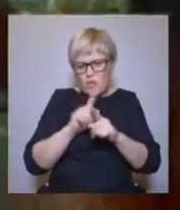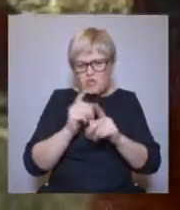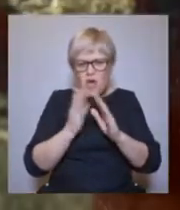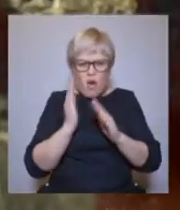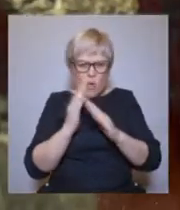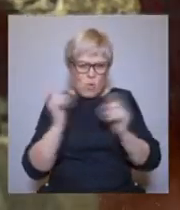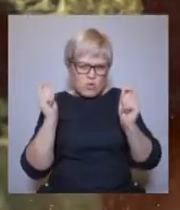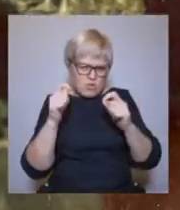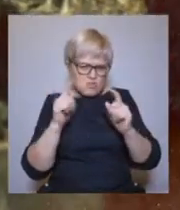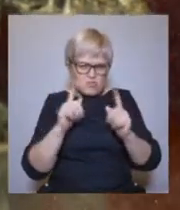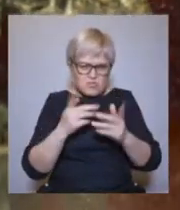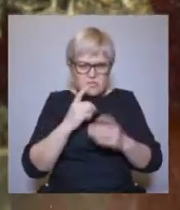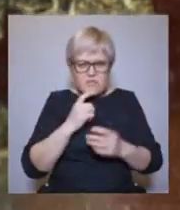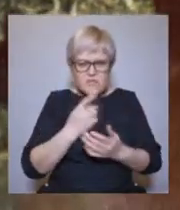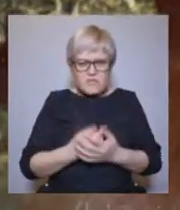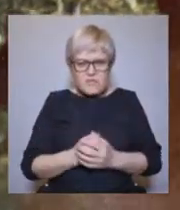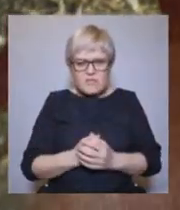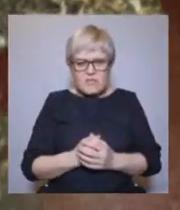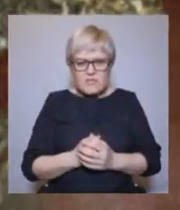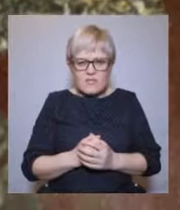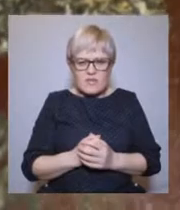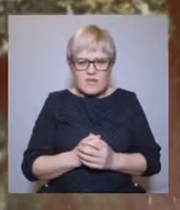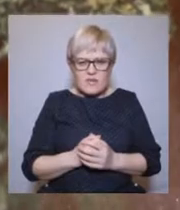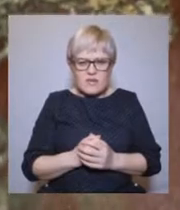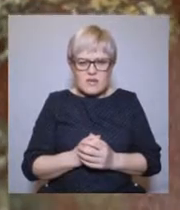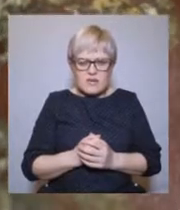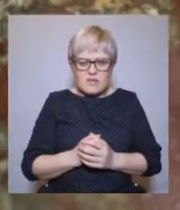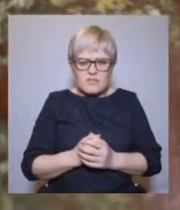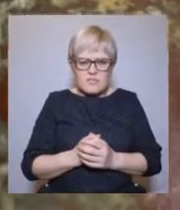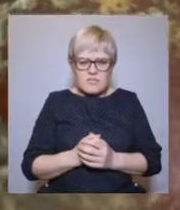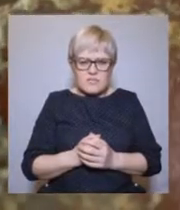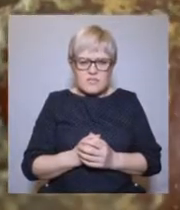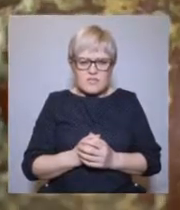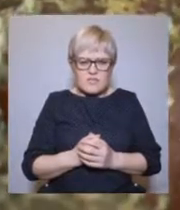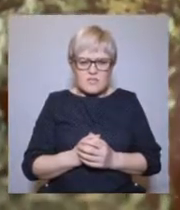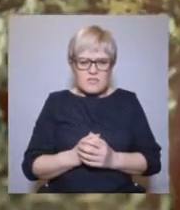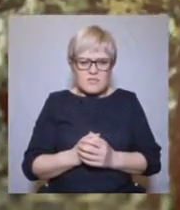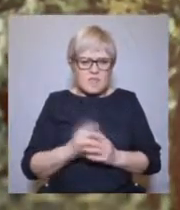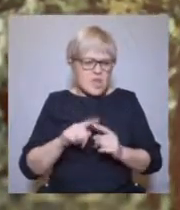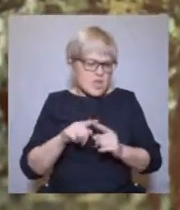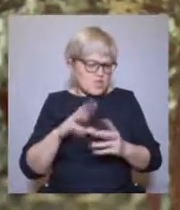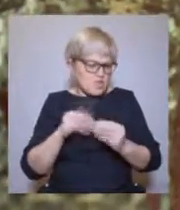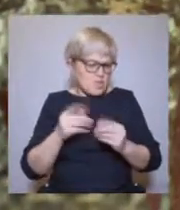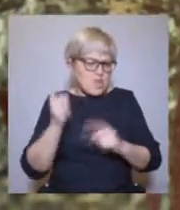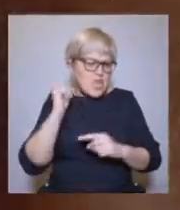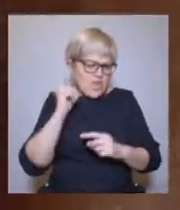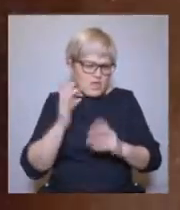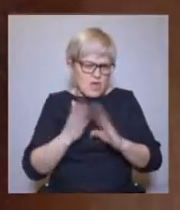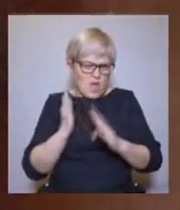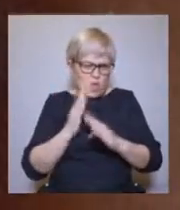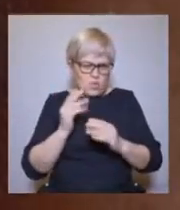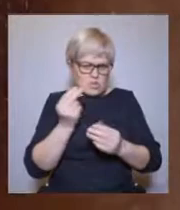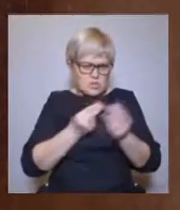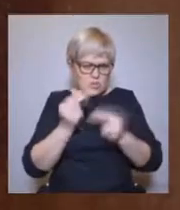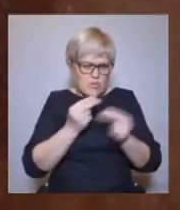его? Вопрос для ученых дискуссионный. Скорее беркуты. Ну, сцена терзания, там, голова зайца. На самом деле,